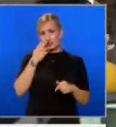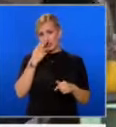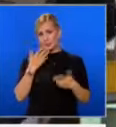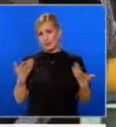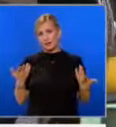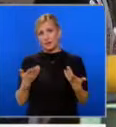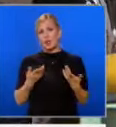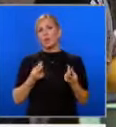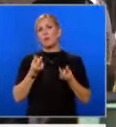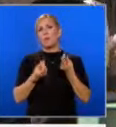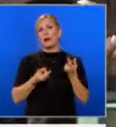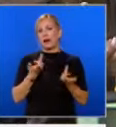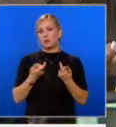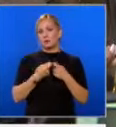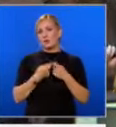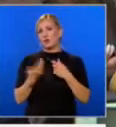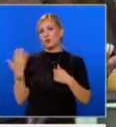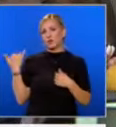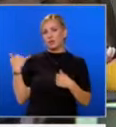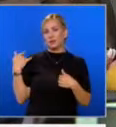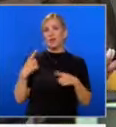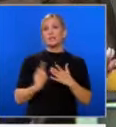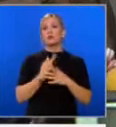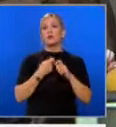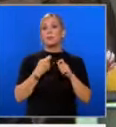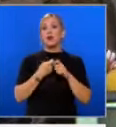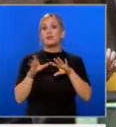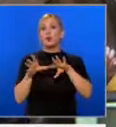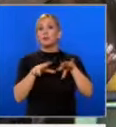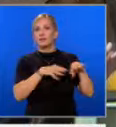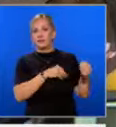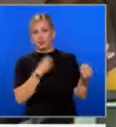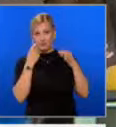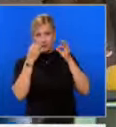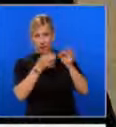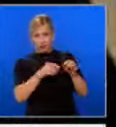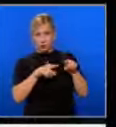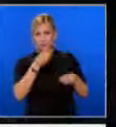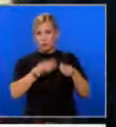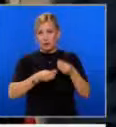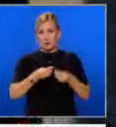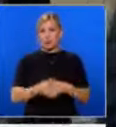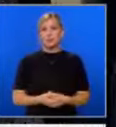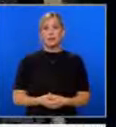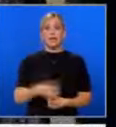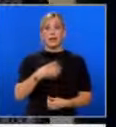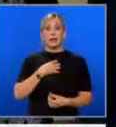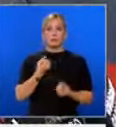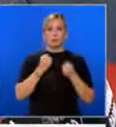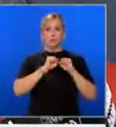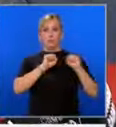маркетингови трикове, които се случват отзад, единственото, което правяте, отвличат вниманието от реалните проблеми на хората. ГЕРБ ще избухне,